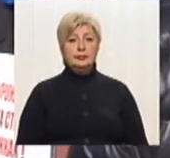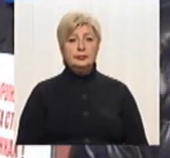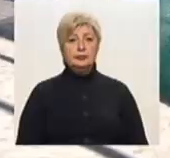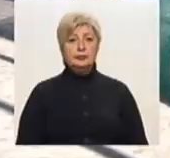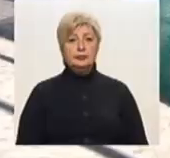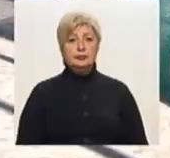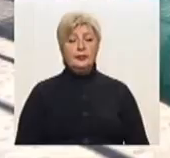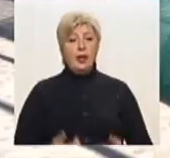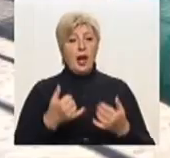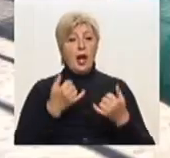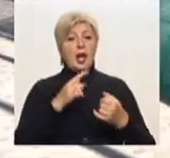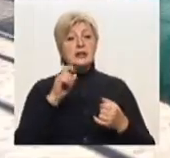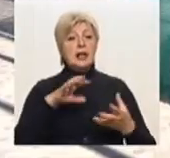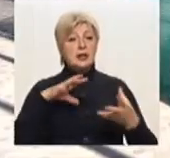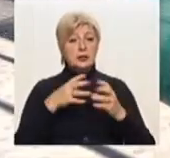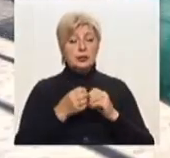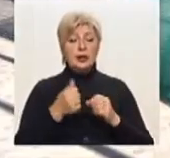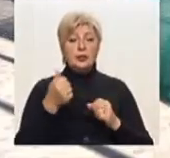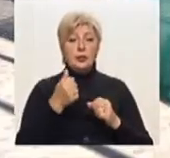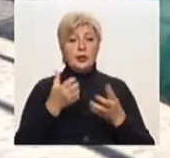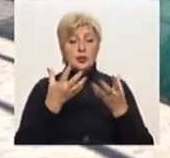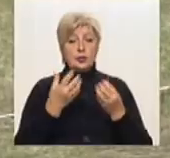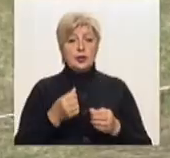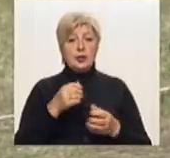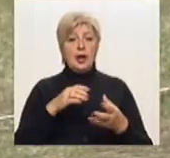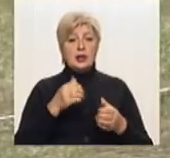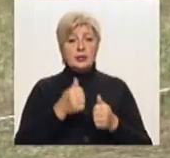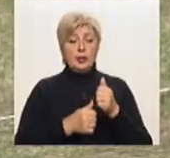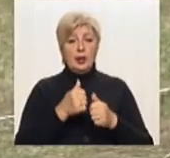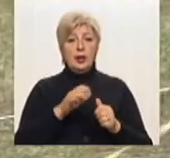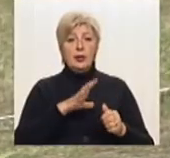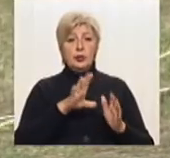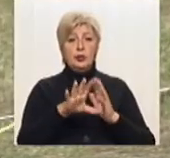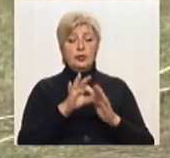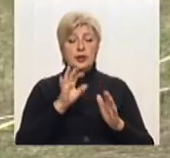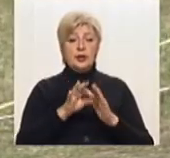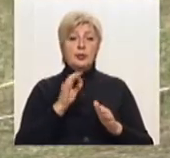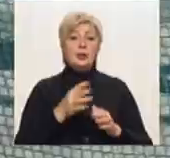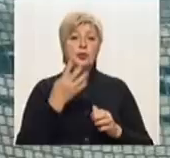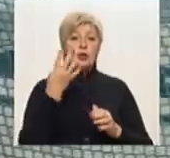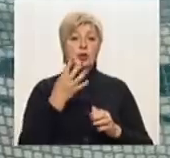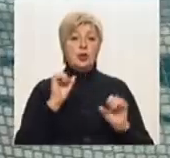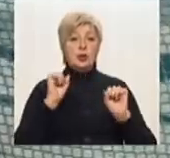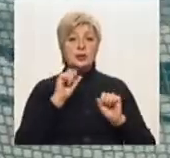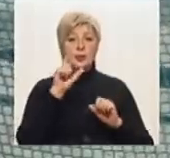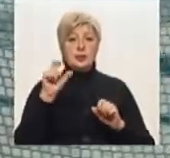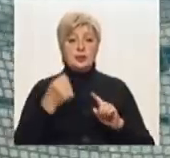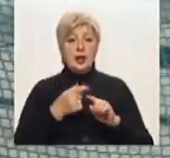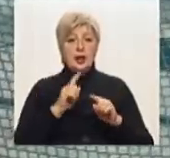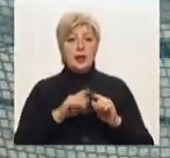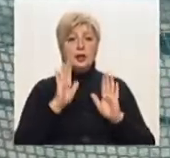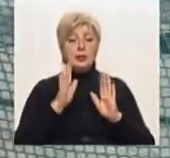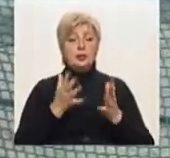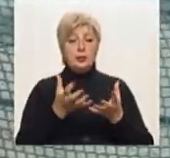За результатами першого дня змагань було відібрано чотирьох спортсменів, які братимуть участь у літніх юнацьких